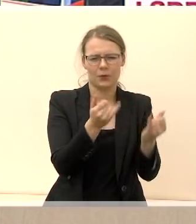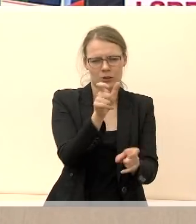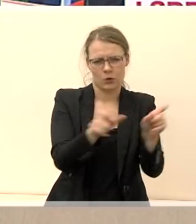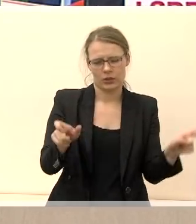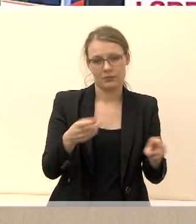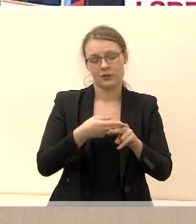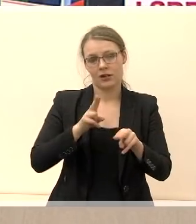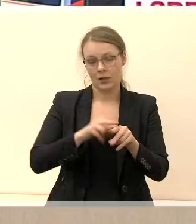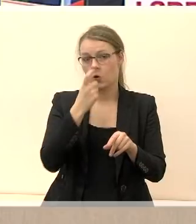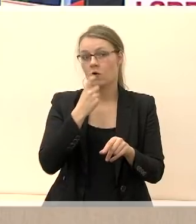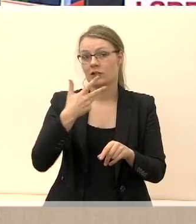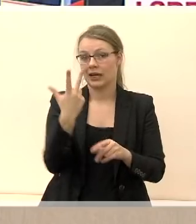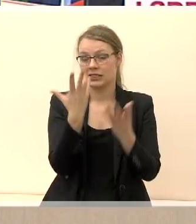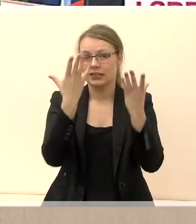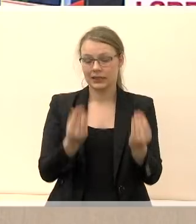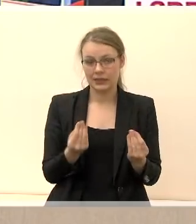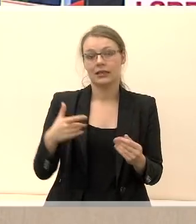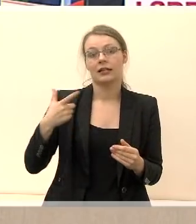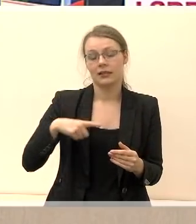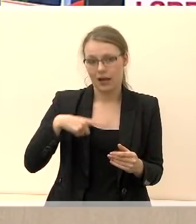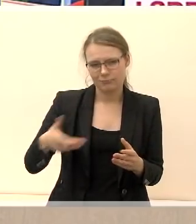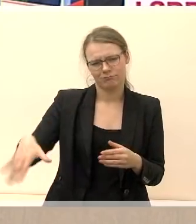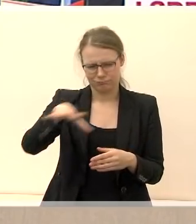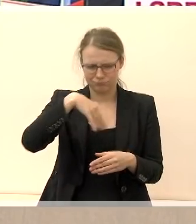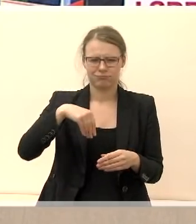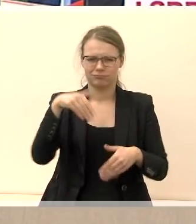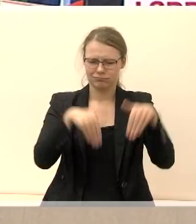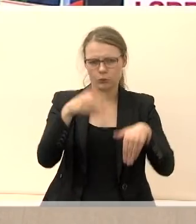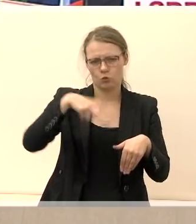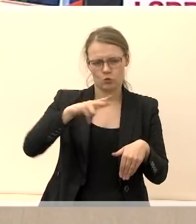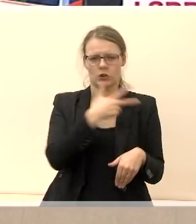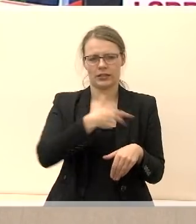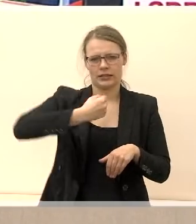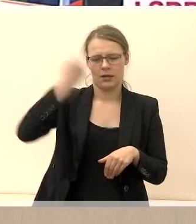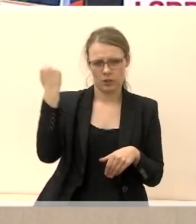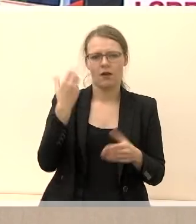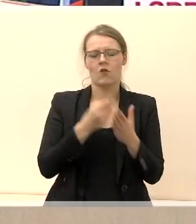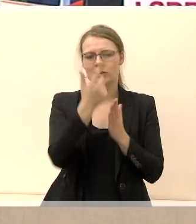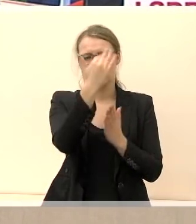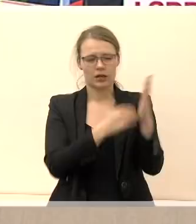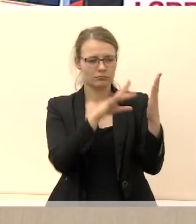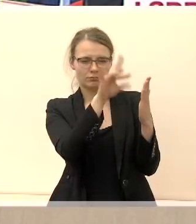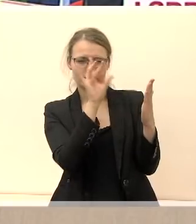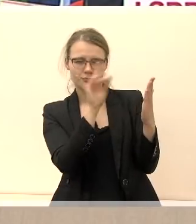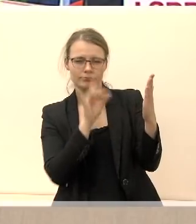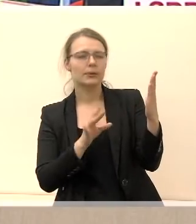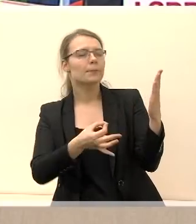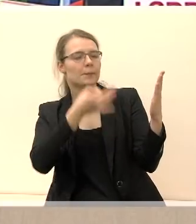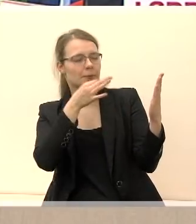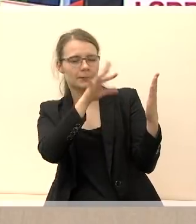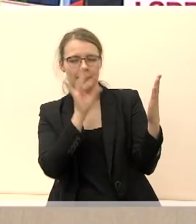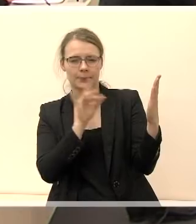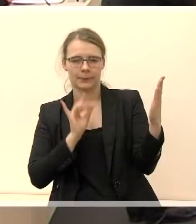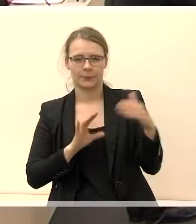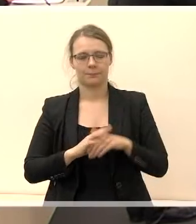kovo trečiąją dieną rinkimuose tikrai rinkti socialdemokratus ir pasirinkti išplataus mūsų sąrašų ir tos žmonės, kuriems labiausiai patinka.